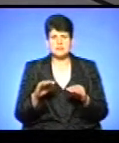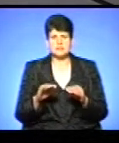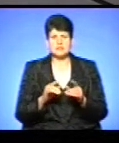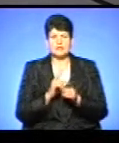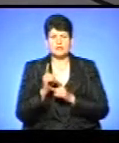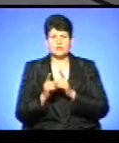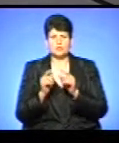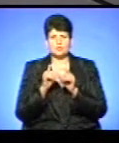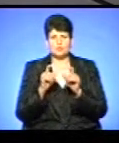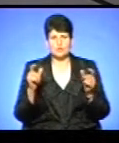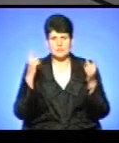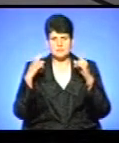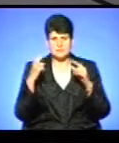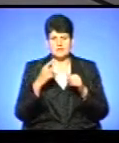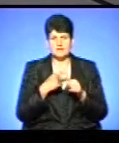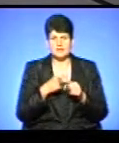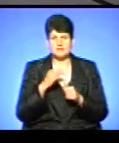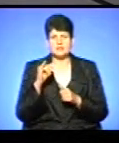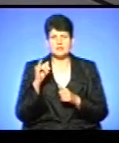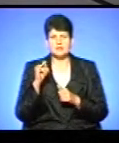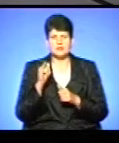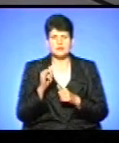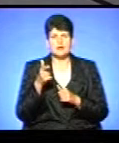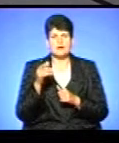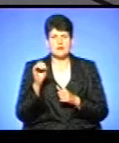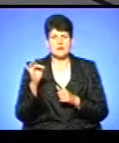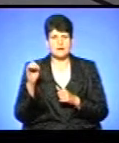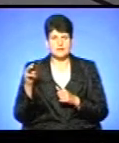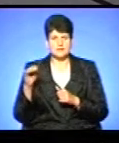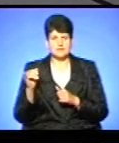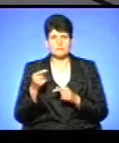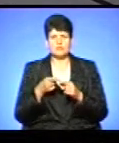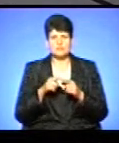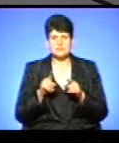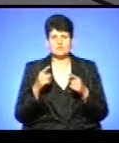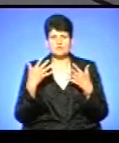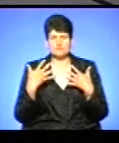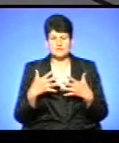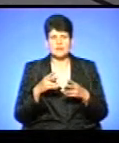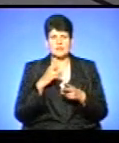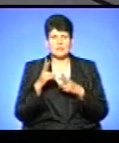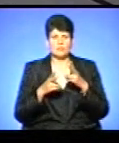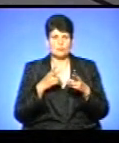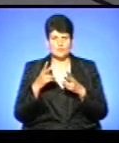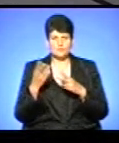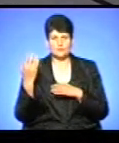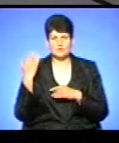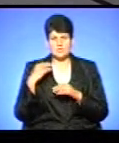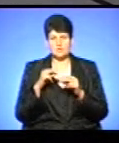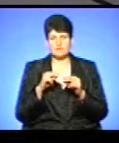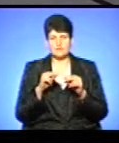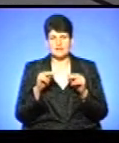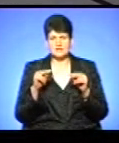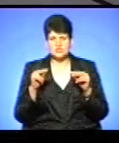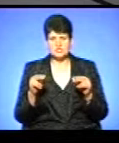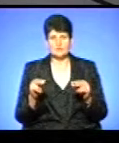школи мистецтв імені Ігоря Гарети. Власне, Насте, про те, що зараз є судові позови колишніх викладачів цієї школи, ти